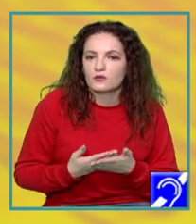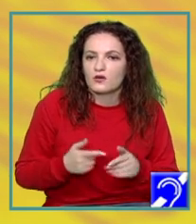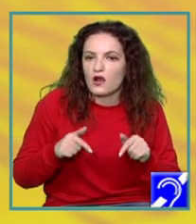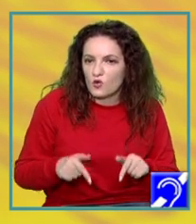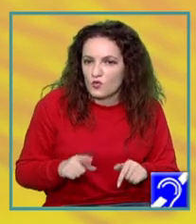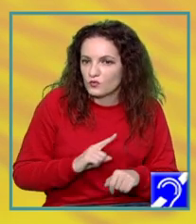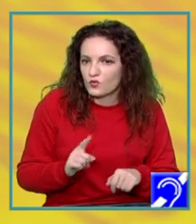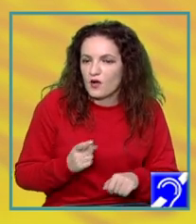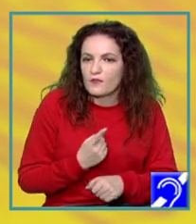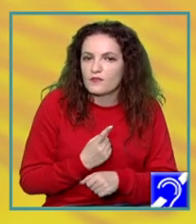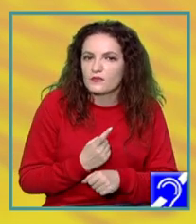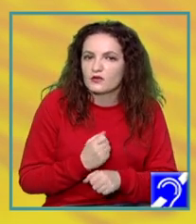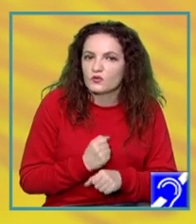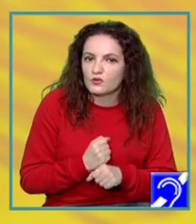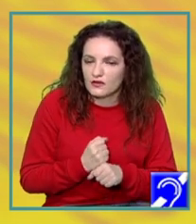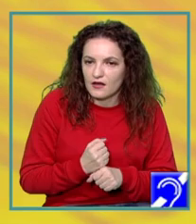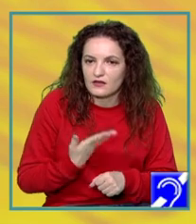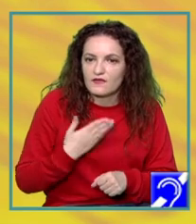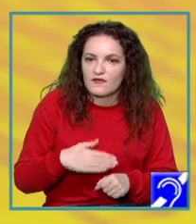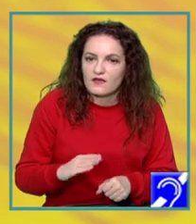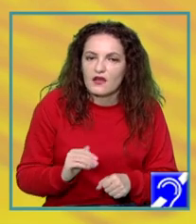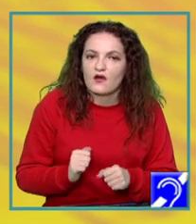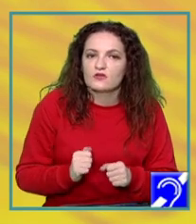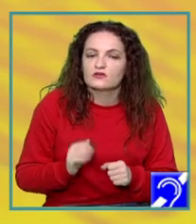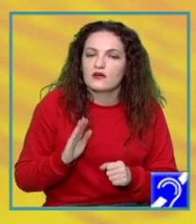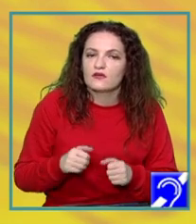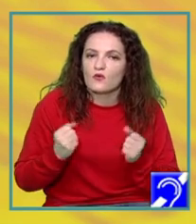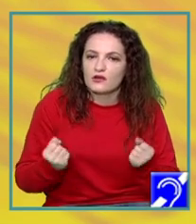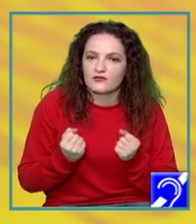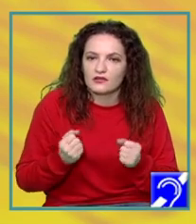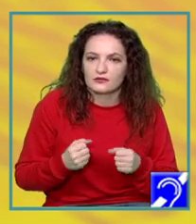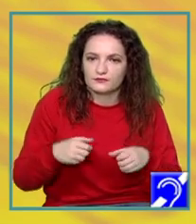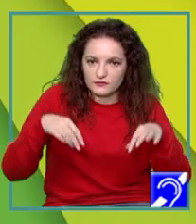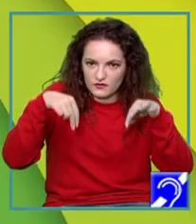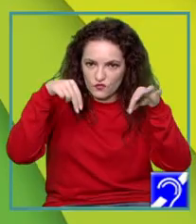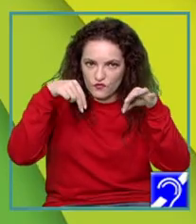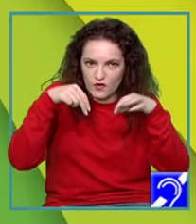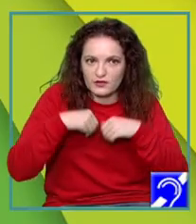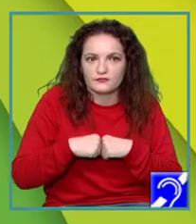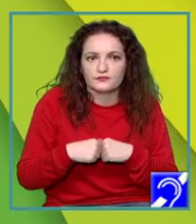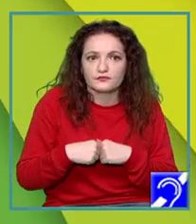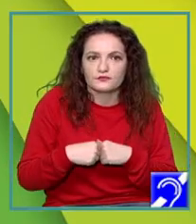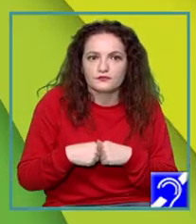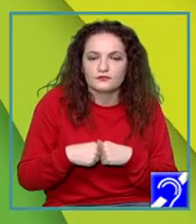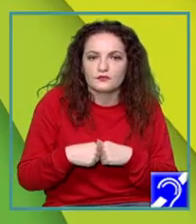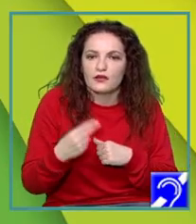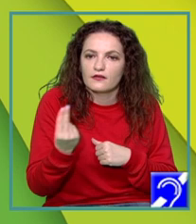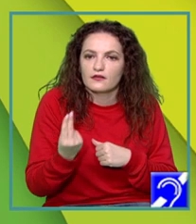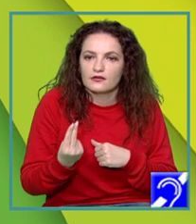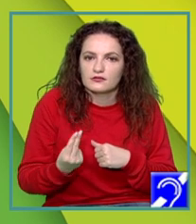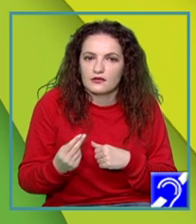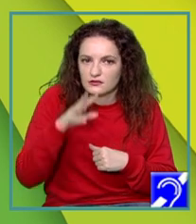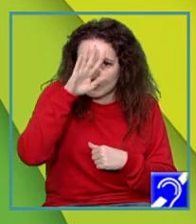lucrat, vă propun să facem asta în minutele care urmează. Aș vrea să luați o foaie de hârtie și să desenați un